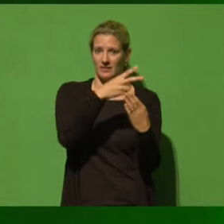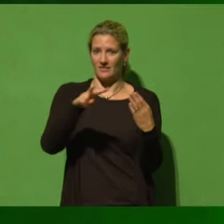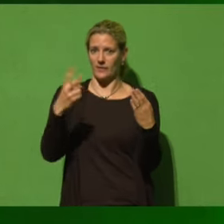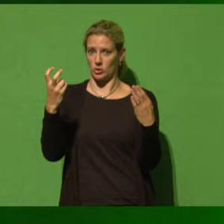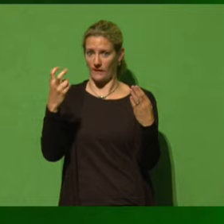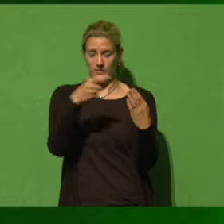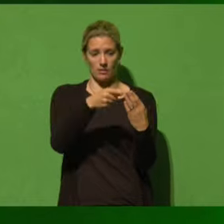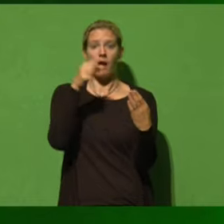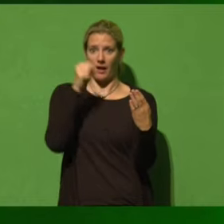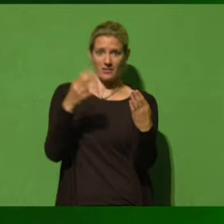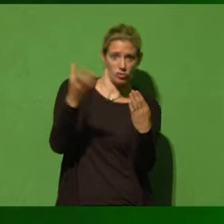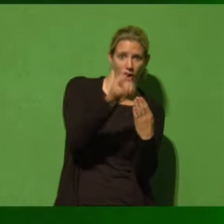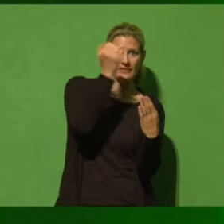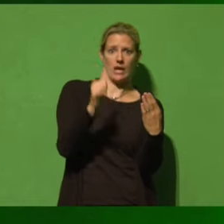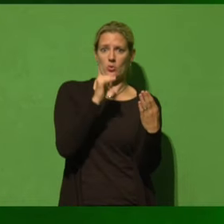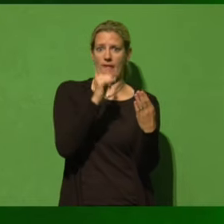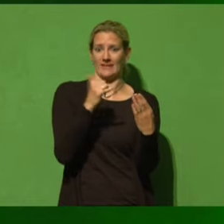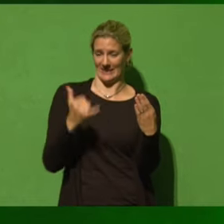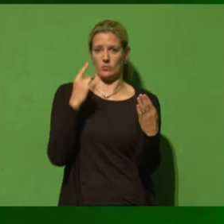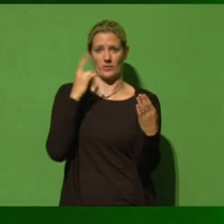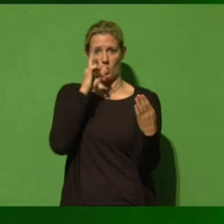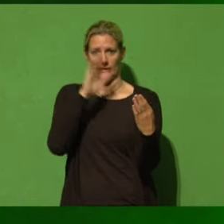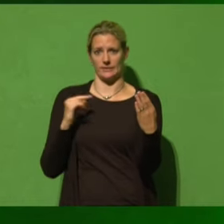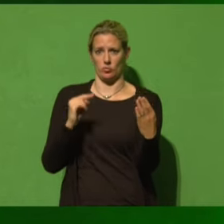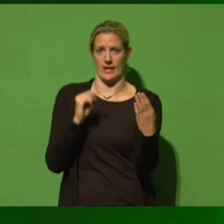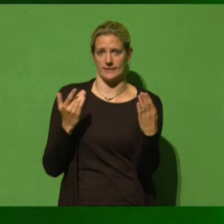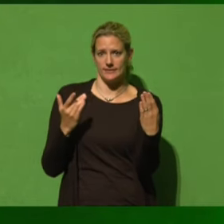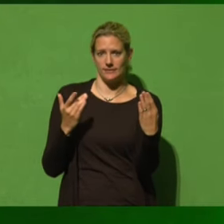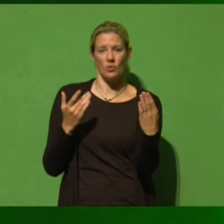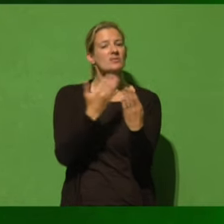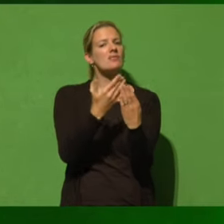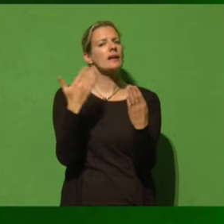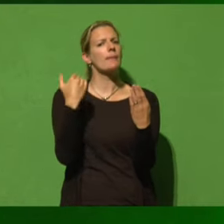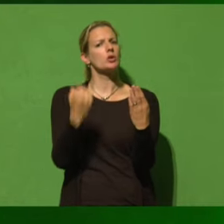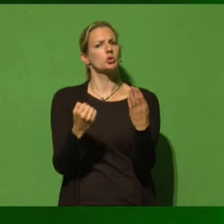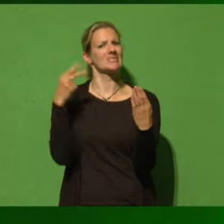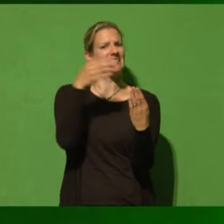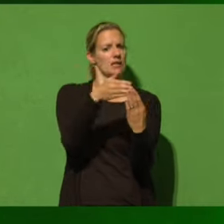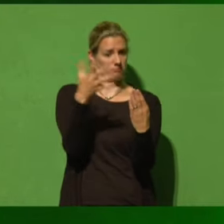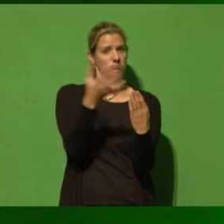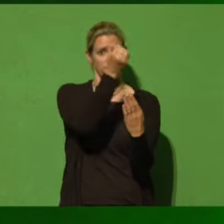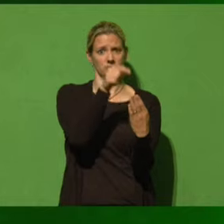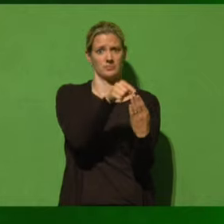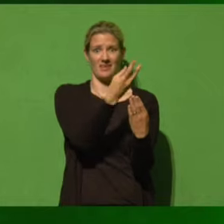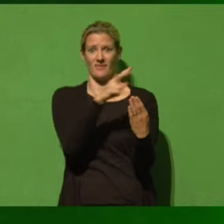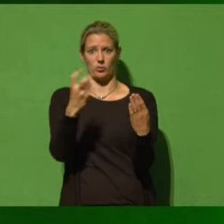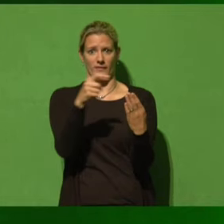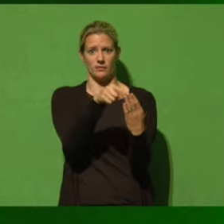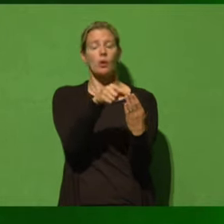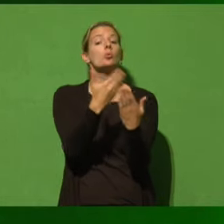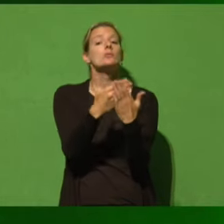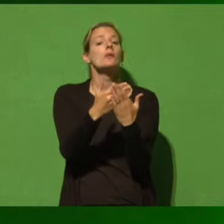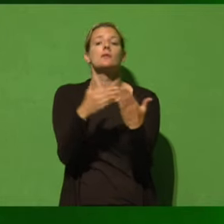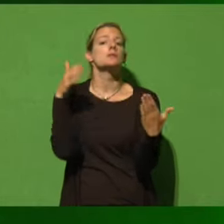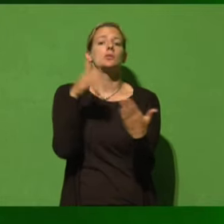noch einhalten können oder nicht. Und um diese Klimaschutzziele noch einhalten zu können, und das sind ja keine Ziele, die man sich einfach so